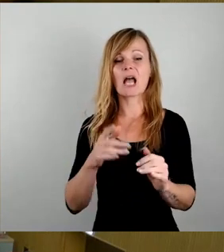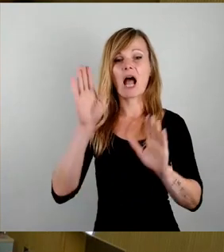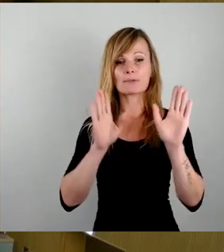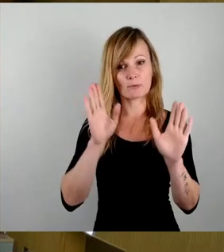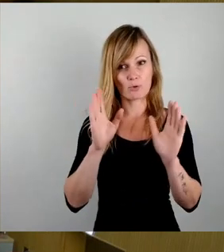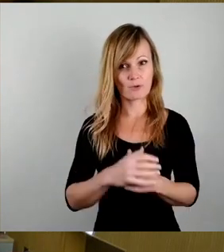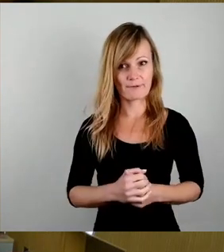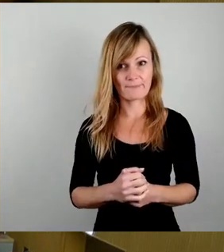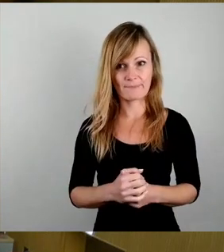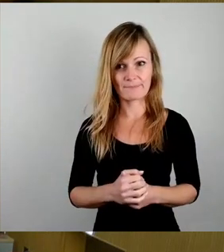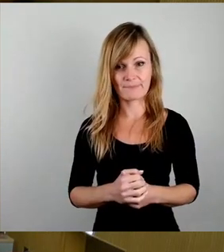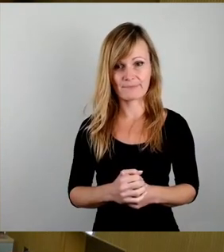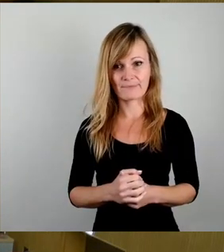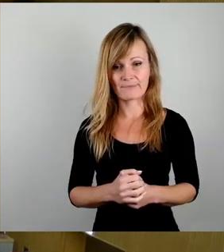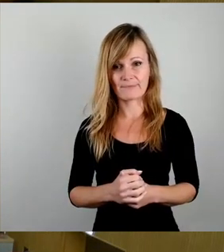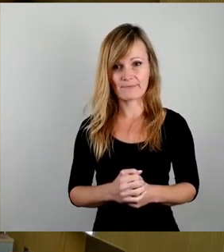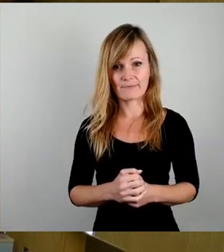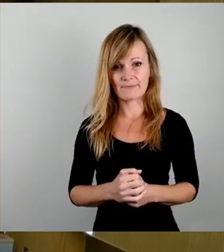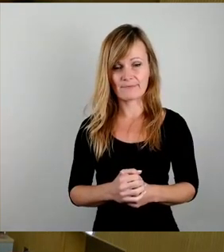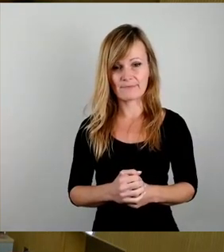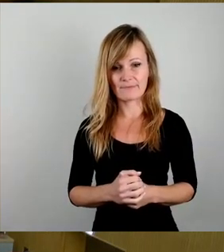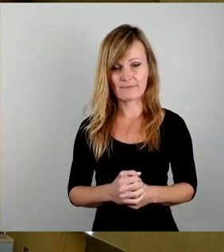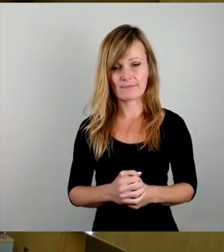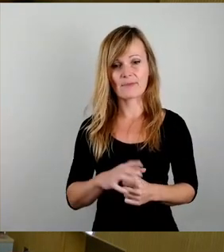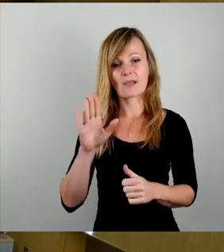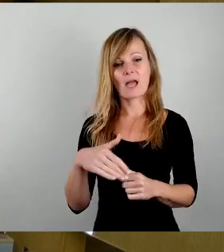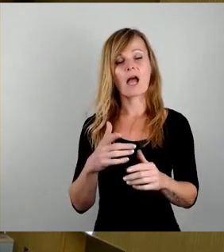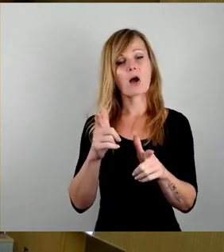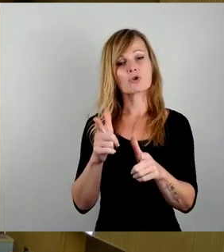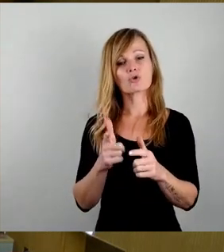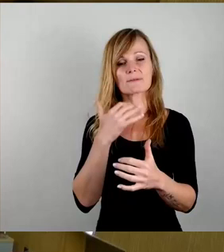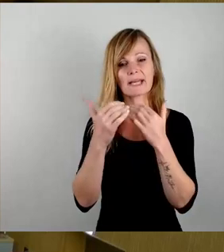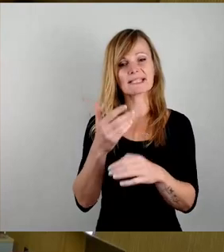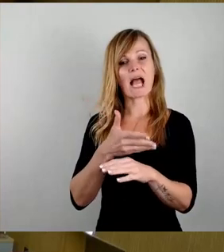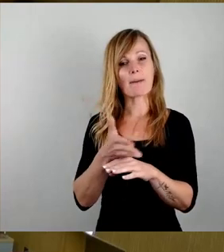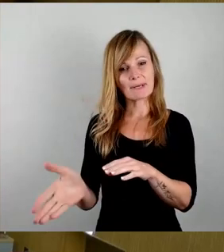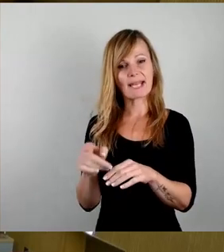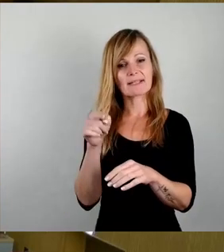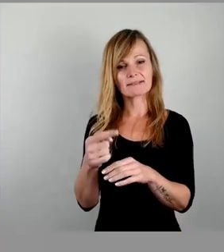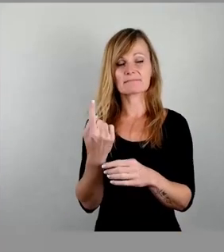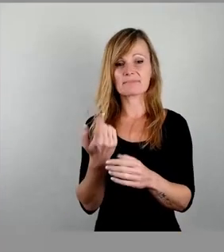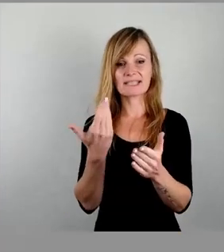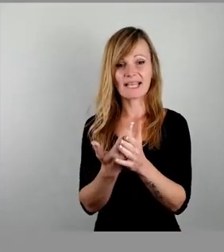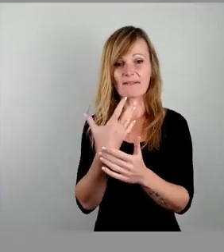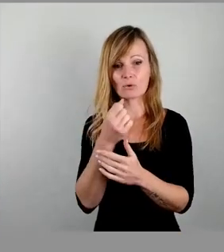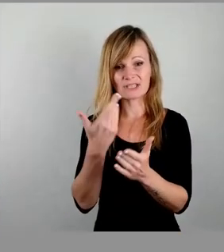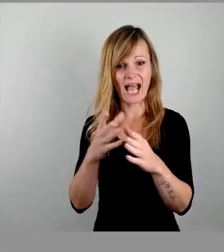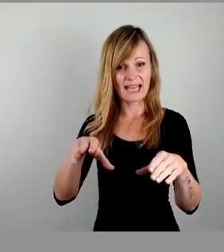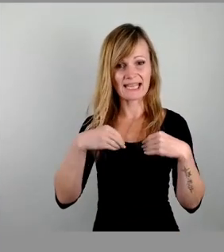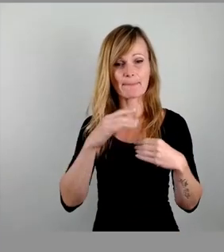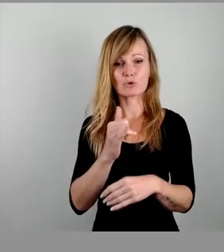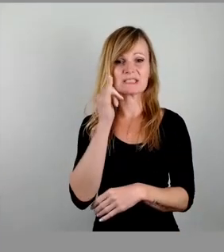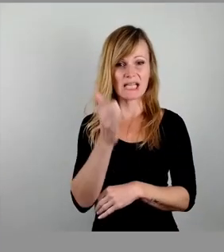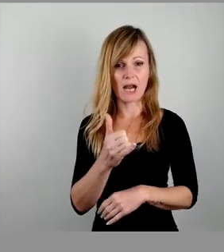Wir haben einen ablehnenden Ausschussbericht. Wer den ablehnenden Ausschussbericht einnehmen möchte, müsste jetzt mit Ja stimmen.